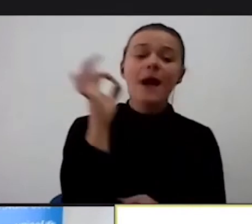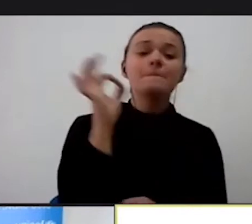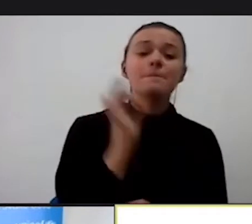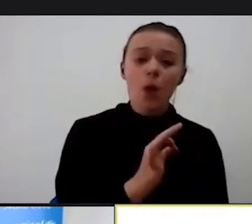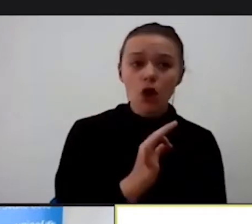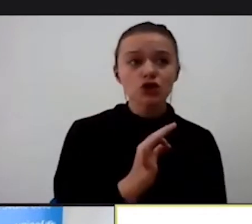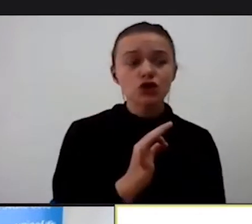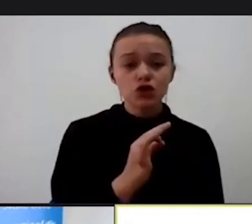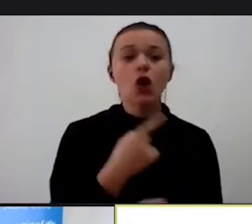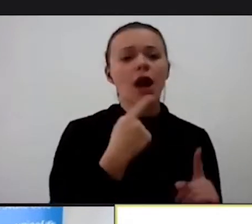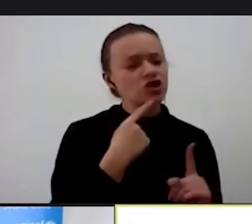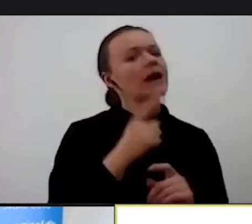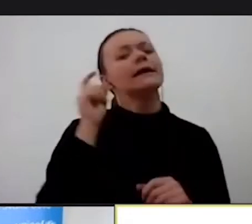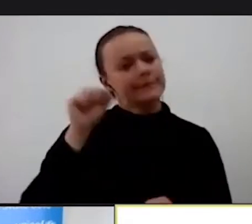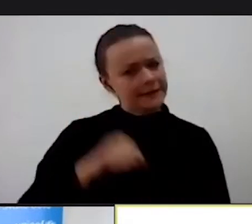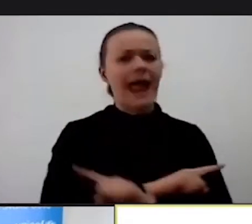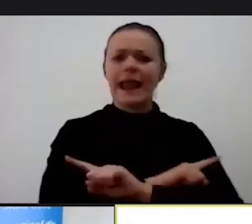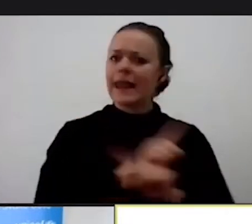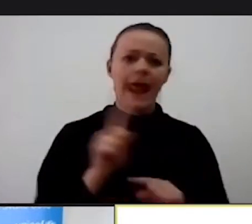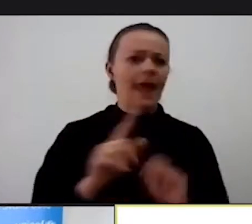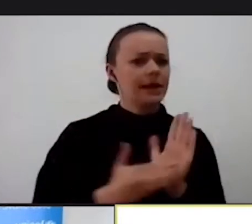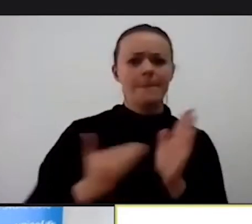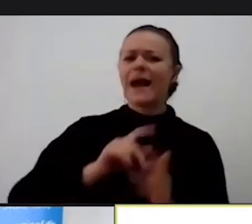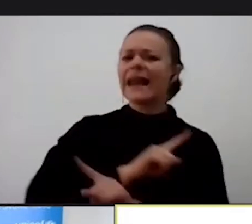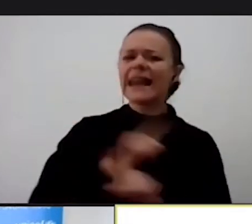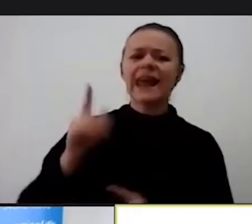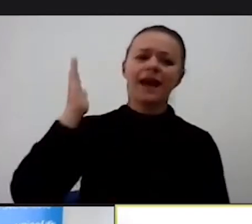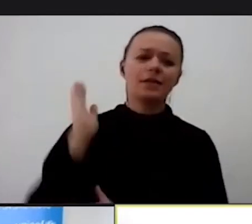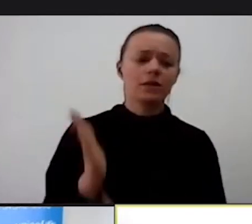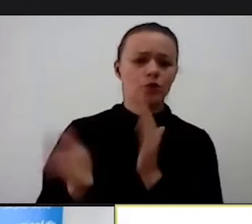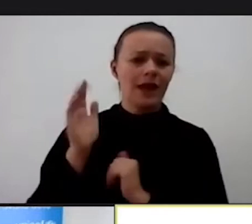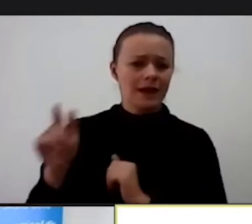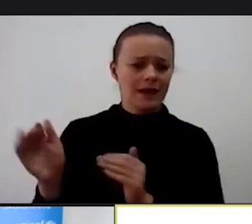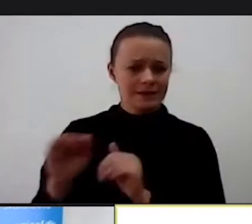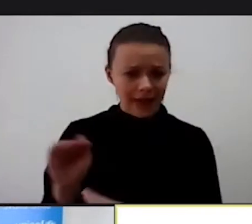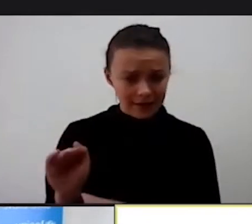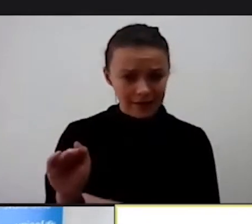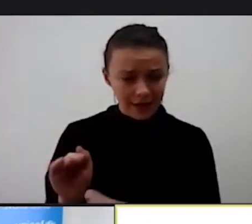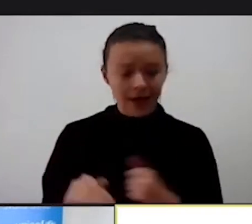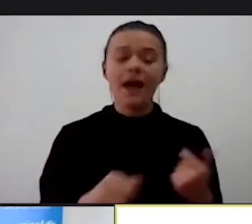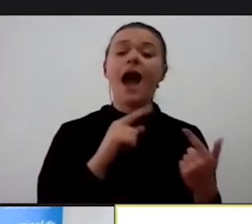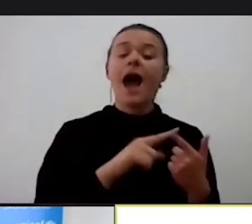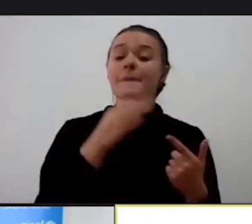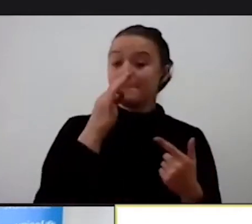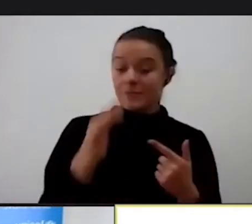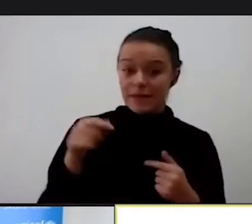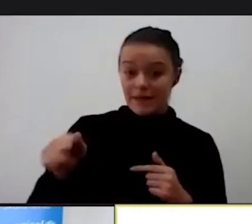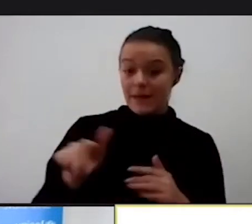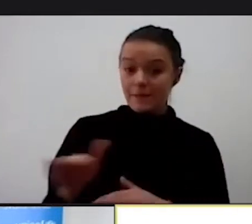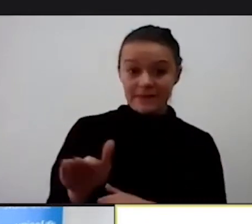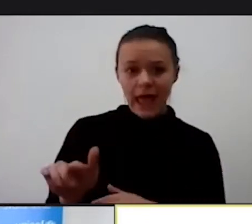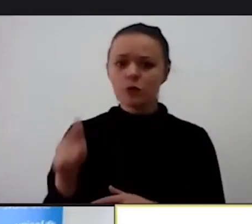reklo da, nikada ne bi trebalo udariti dete. I na pitanje, da li se slažeš da ako je dete dovoljno